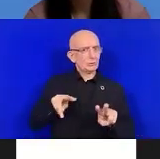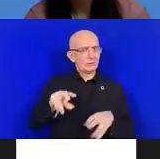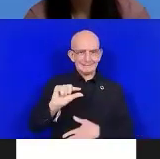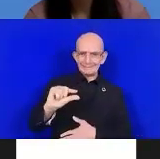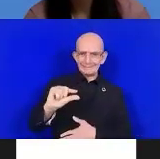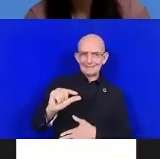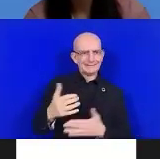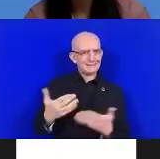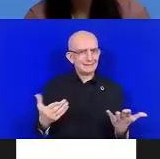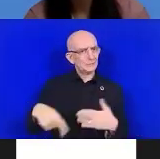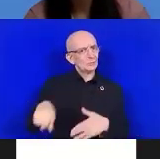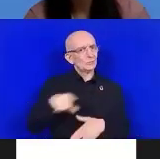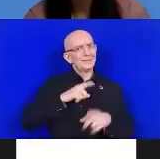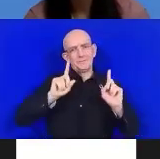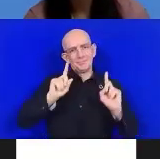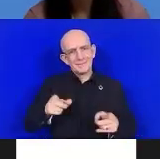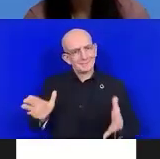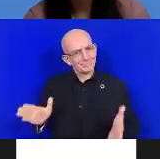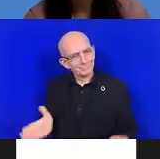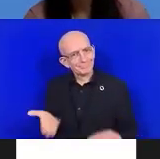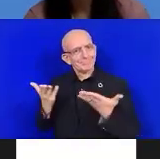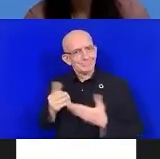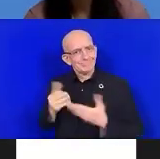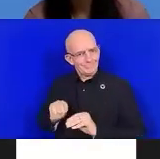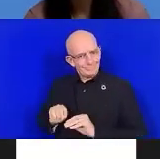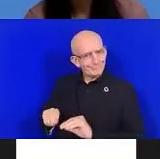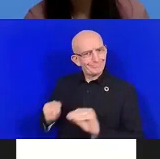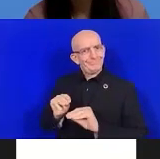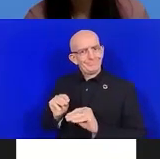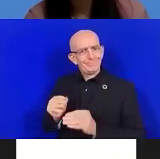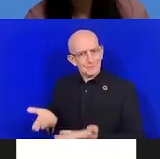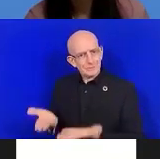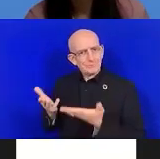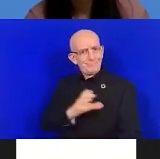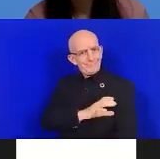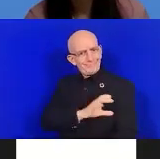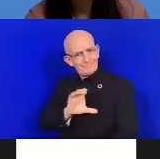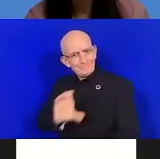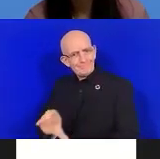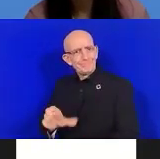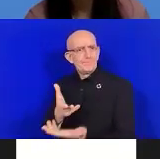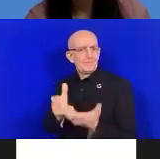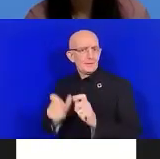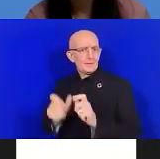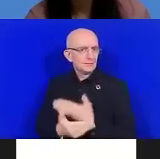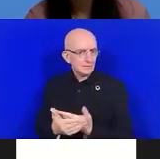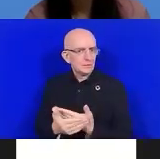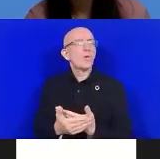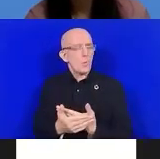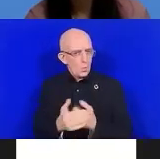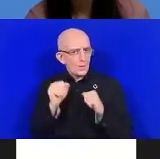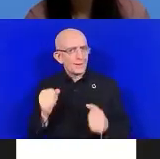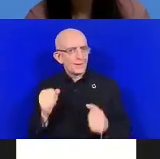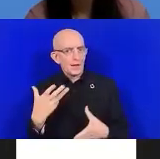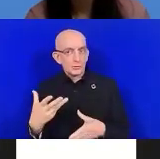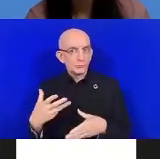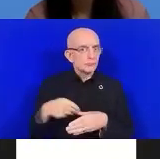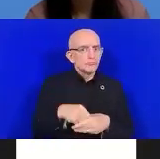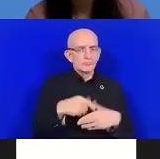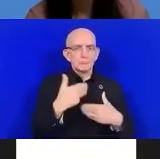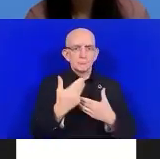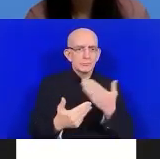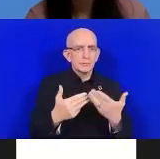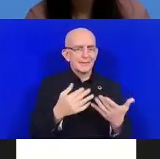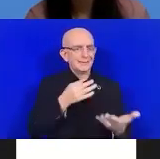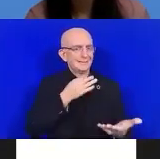'est la raison pour laquelle nous sommes très heureux d'organiser cette réunion. Et il est également important que nous utilisions des